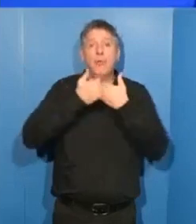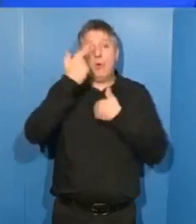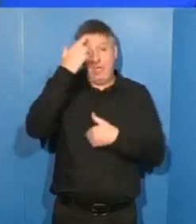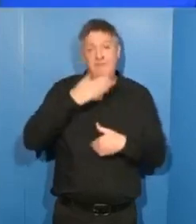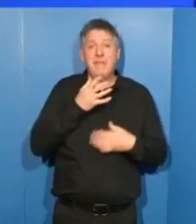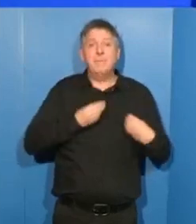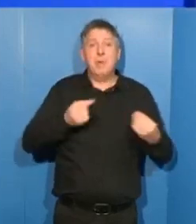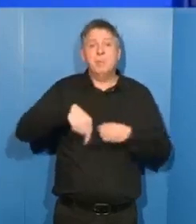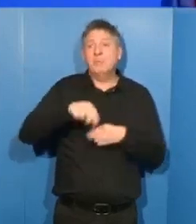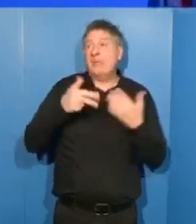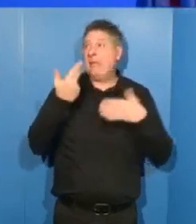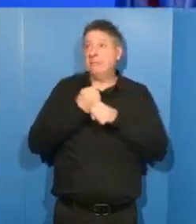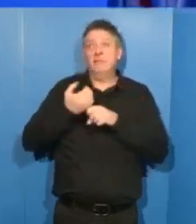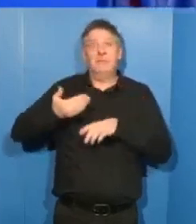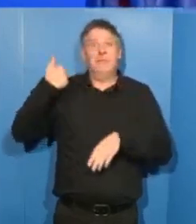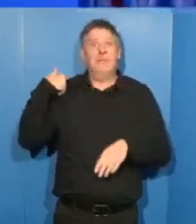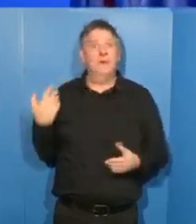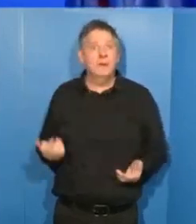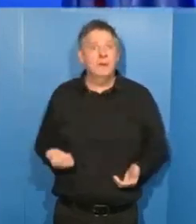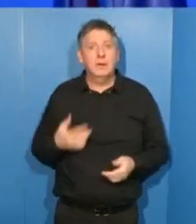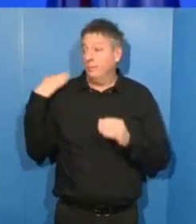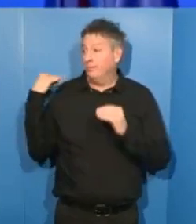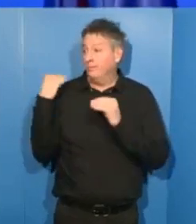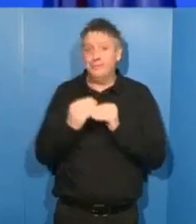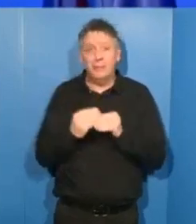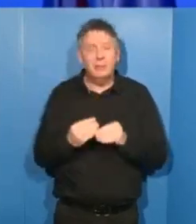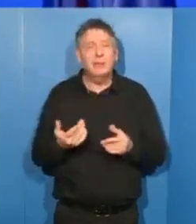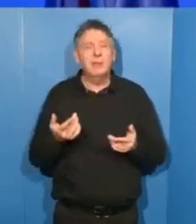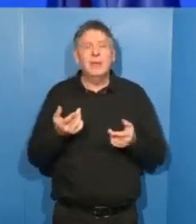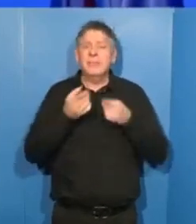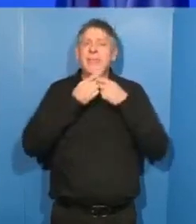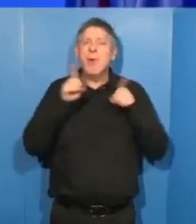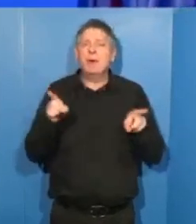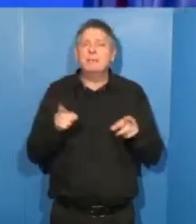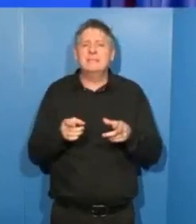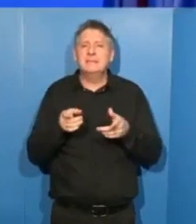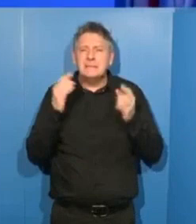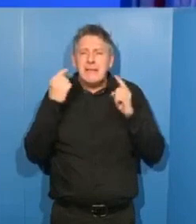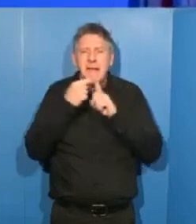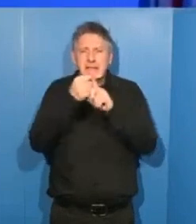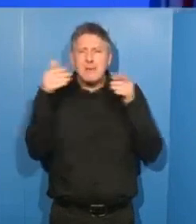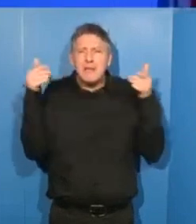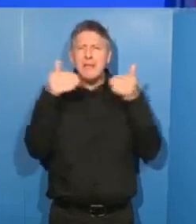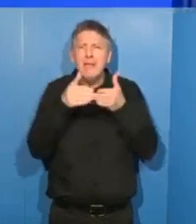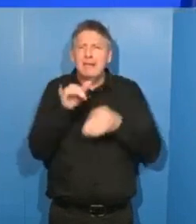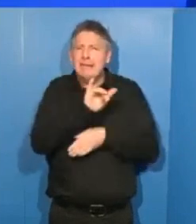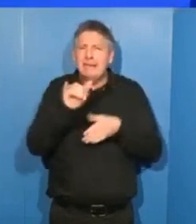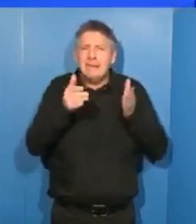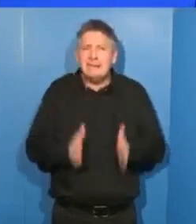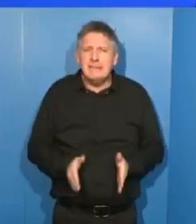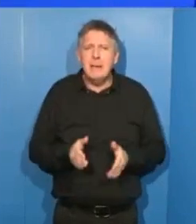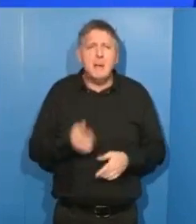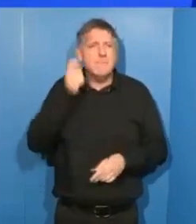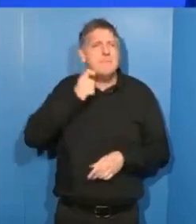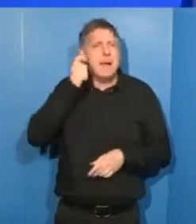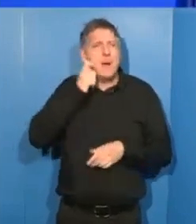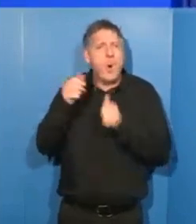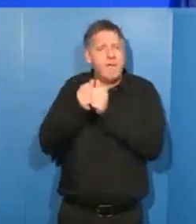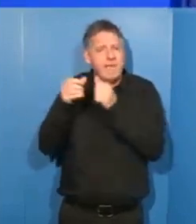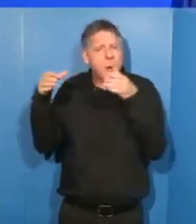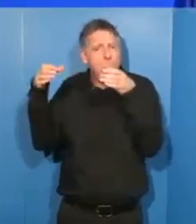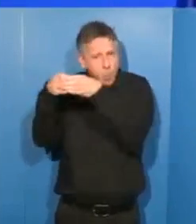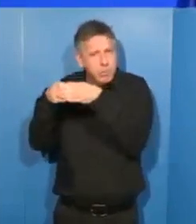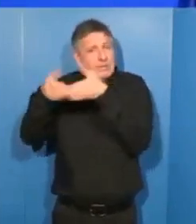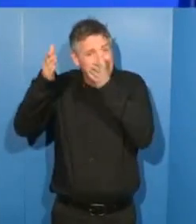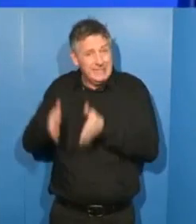La question démocratique est juste centrale. Qui décide ? Le peuple ou Macron et sa petite bande